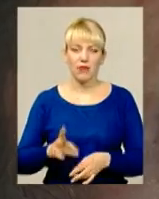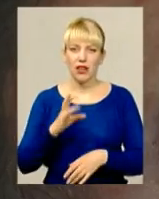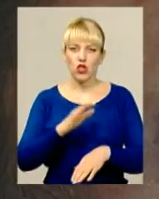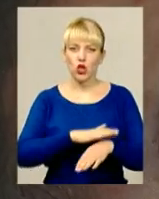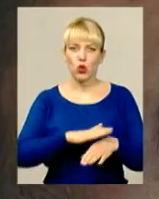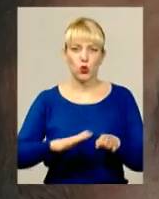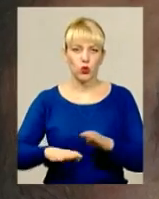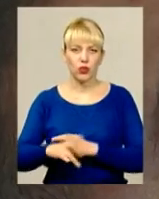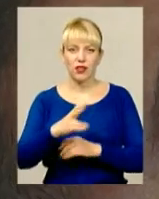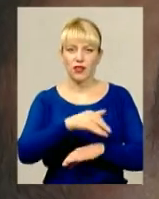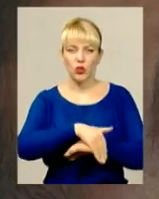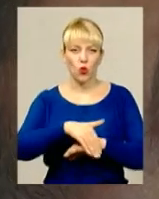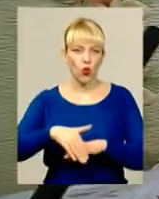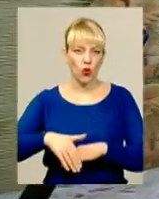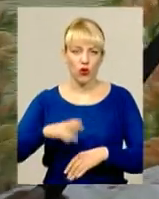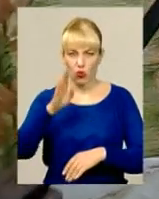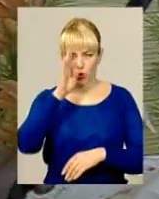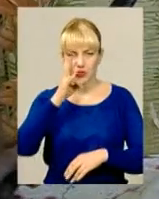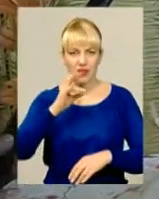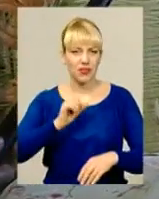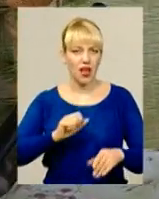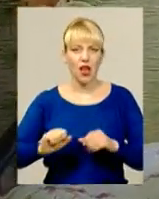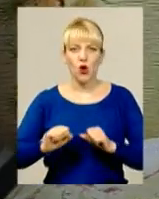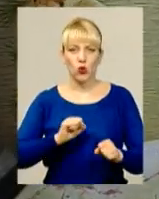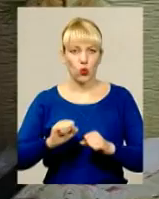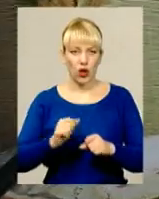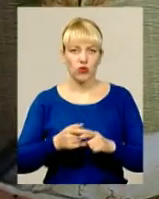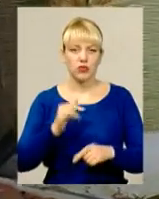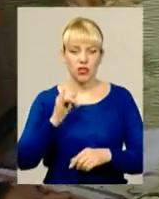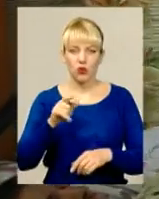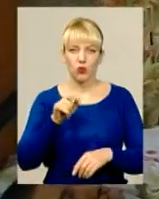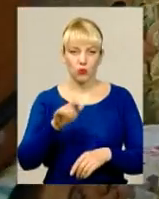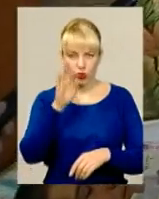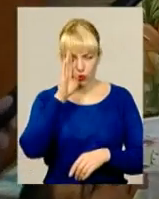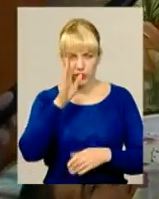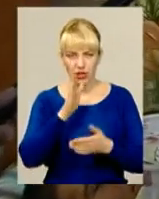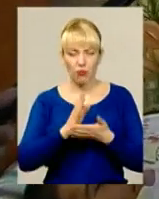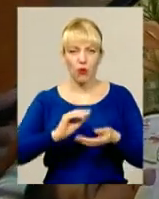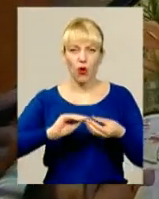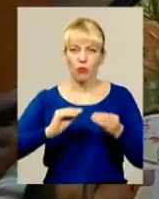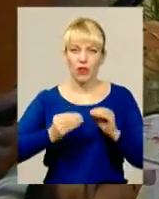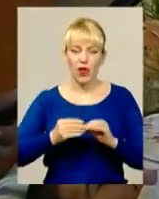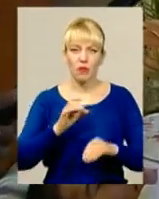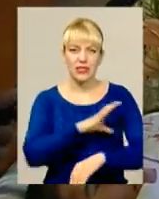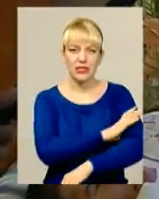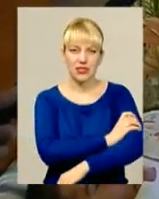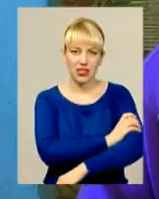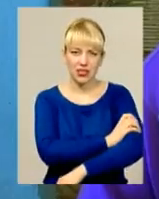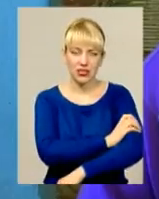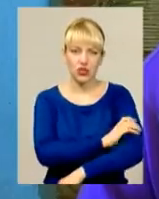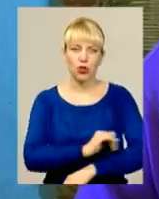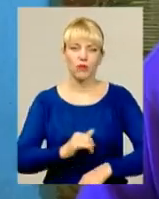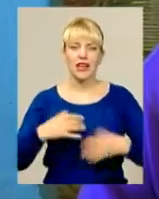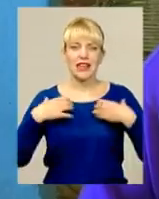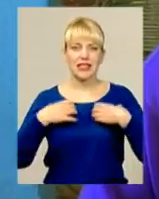рухаються. Він цілком прикутий до ліжка. А ще у нього періодичні проблеми з артеріальним тиском, легенями та сичовим міхуром. Миколина мати,